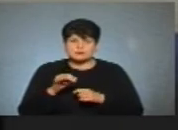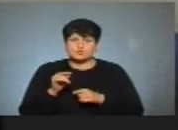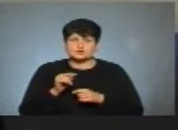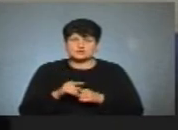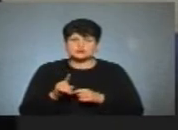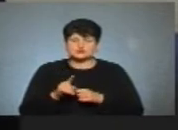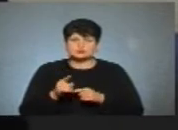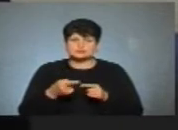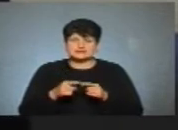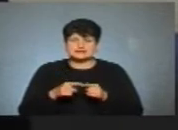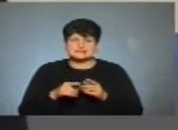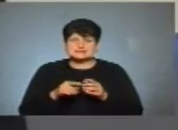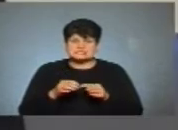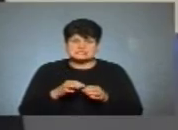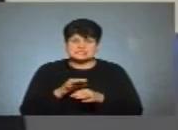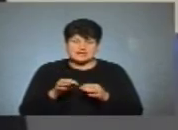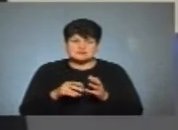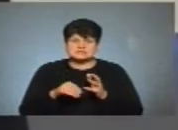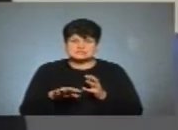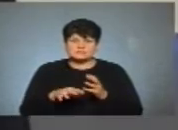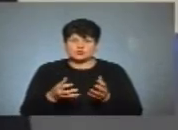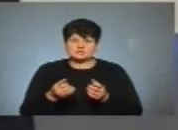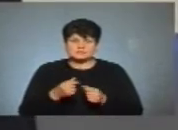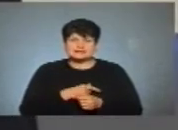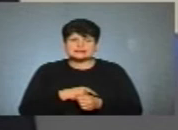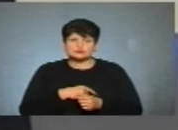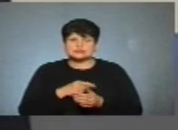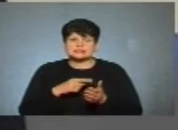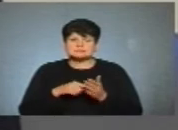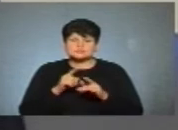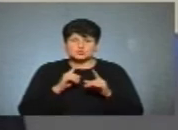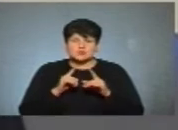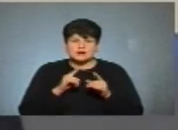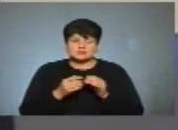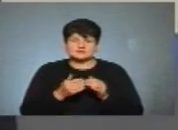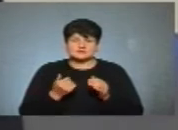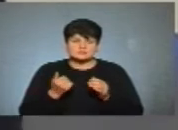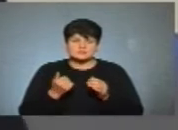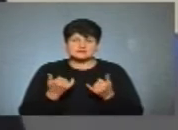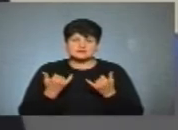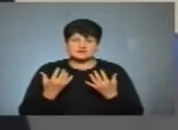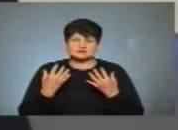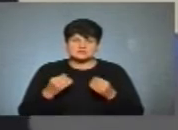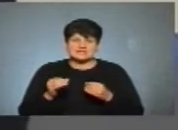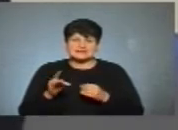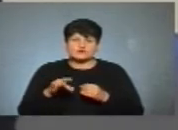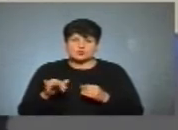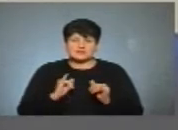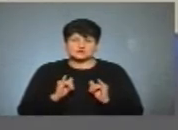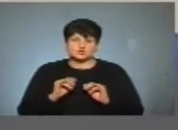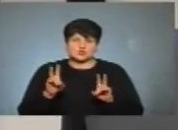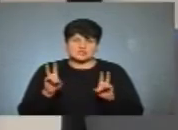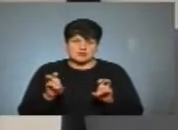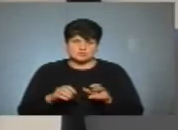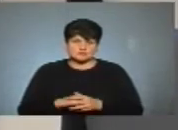що по такій схемі земельні ділянки отримали депутати міської ради нині вже від Європейської солідарності.